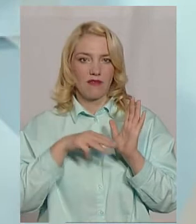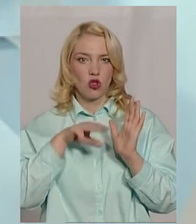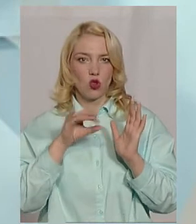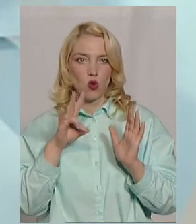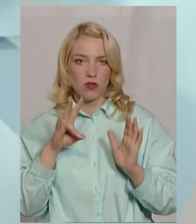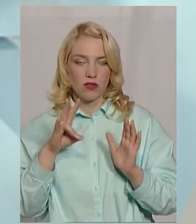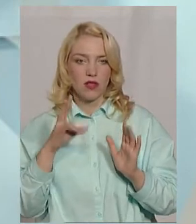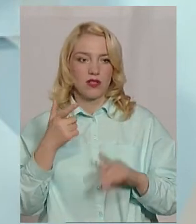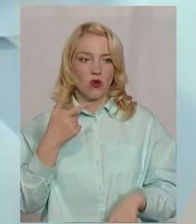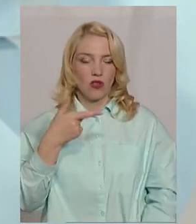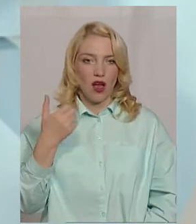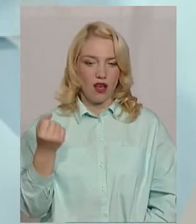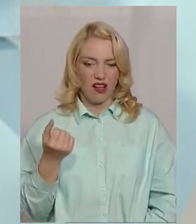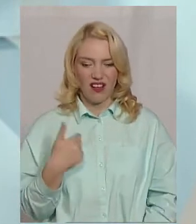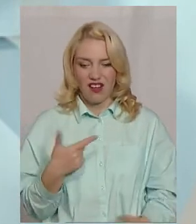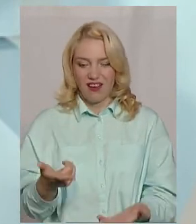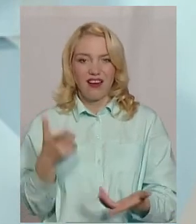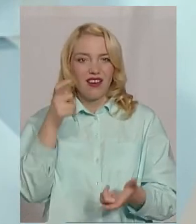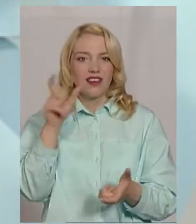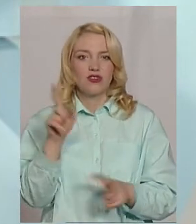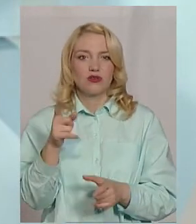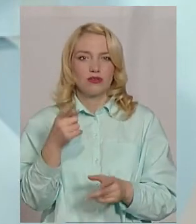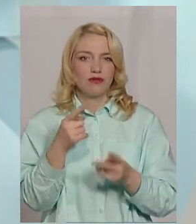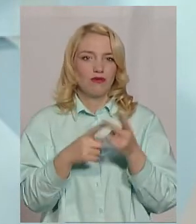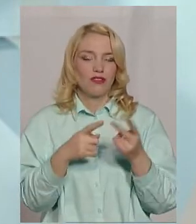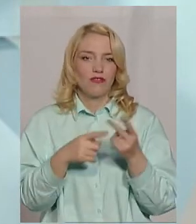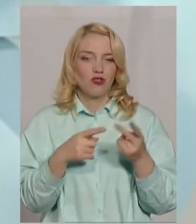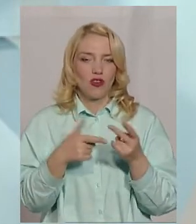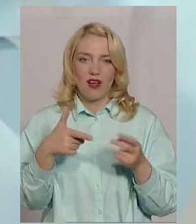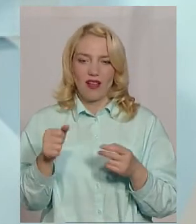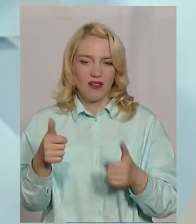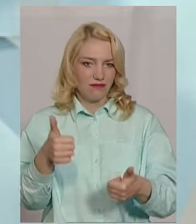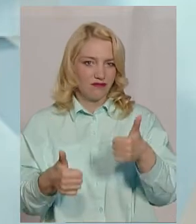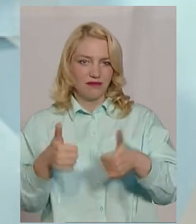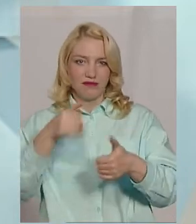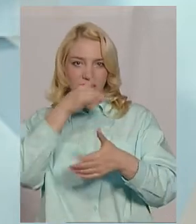Тому гречка з своїми півтора тоннами, вона просто неконкурентно спроможна.